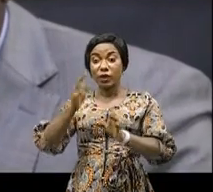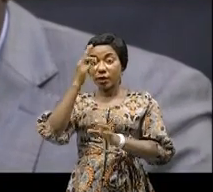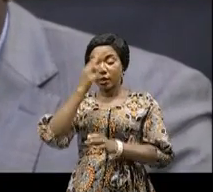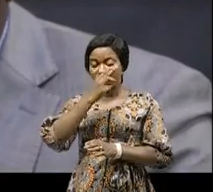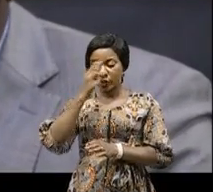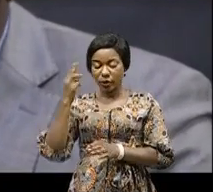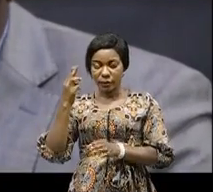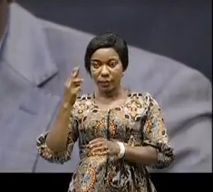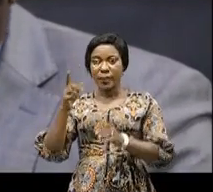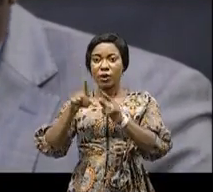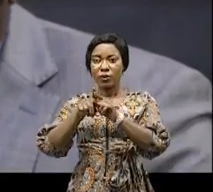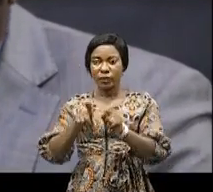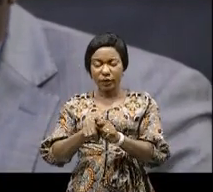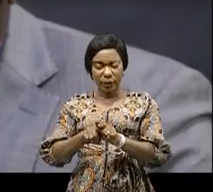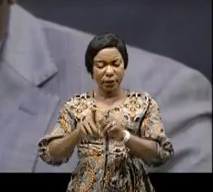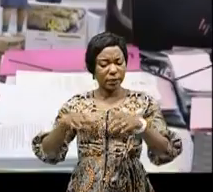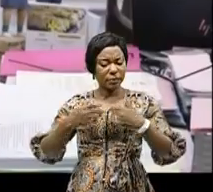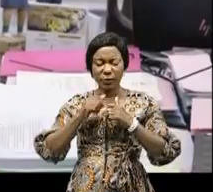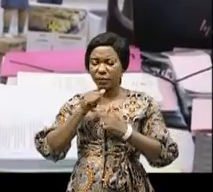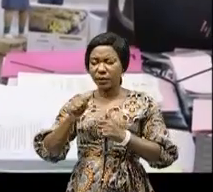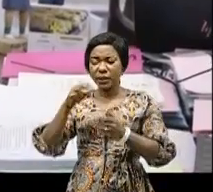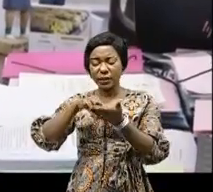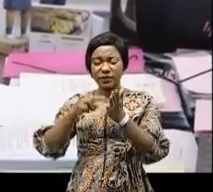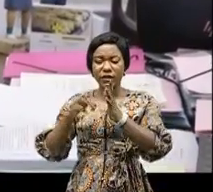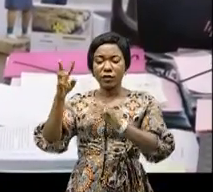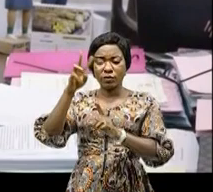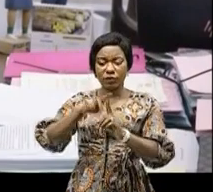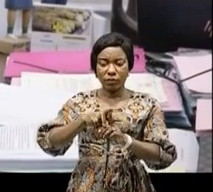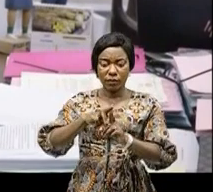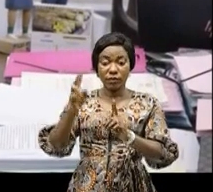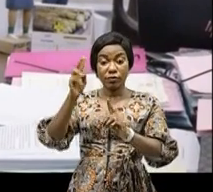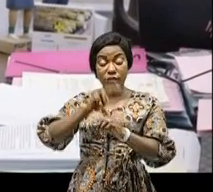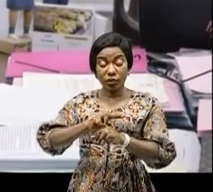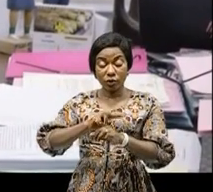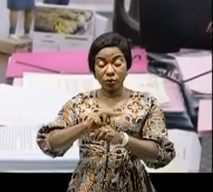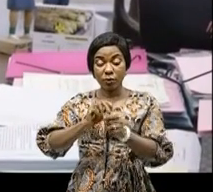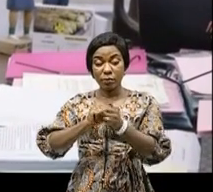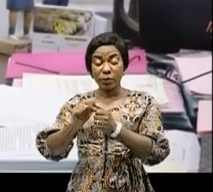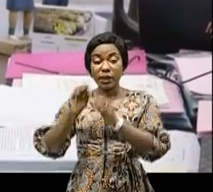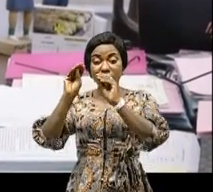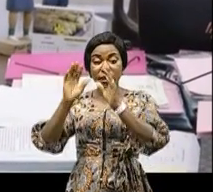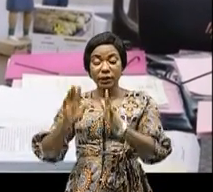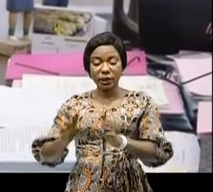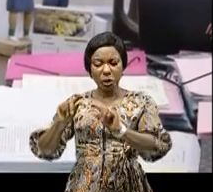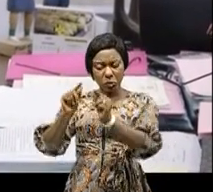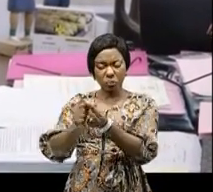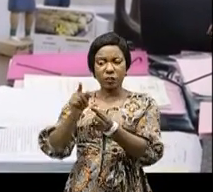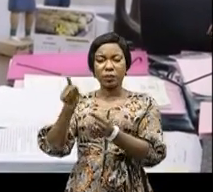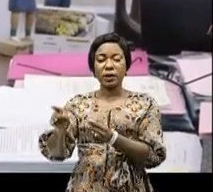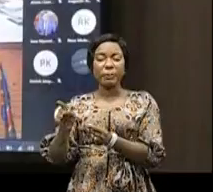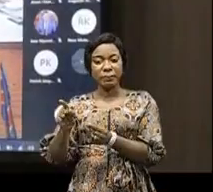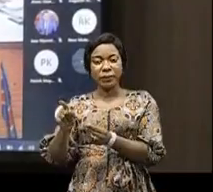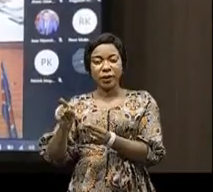Cette illégalité tient de la violation par des leaders syndicaux des enseignants de la procédure qui requiert